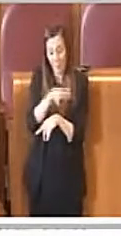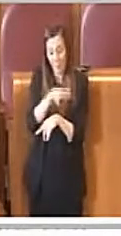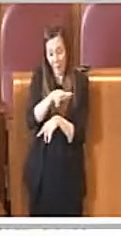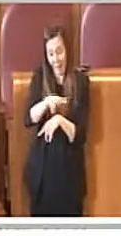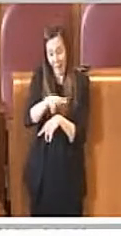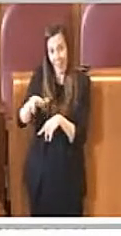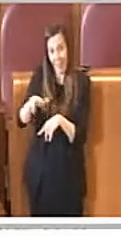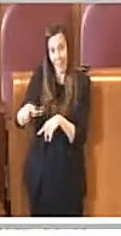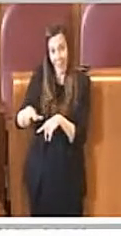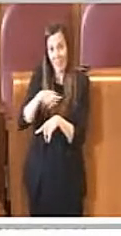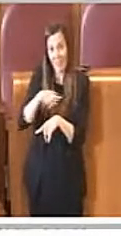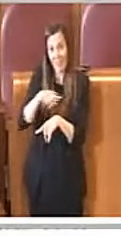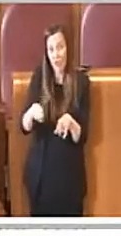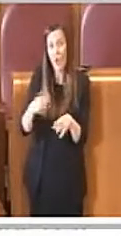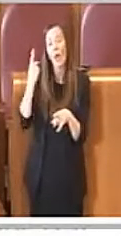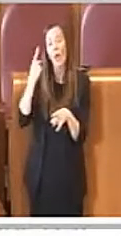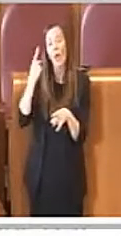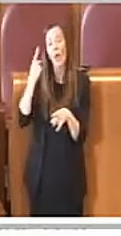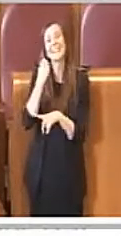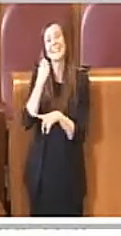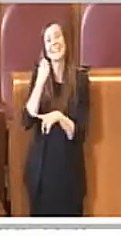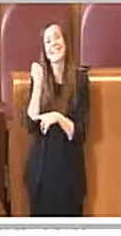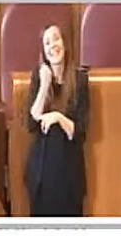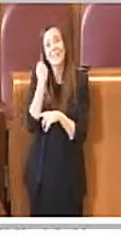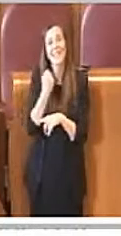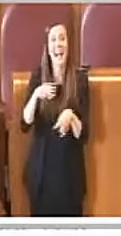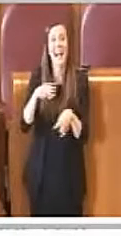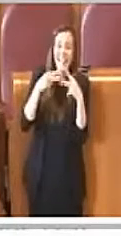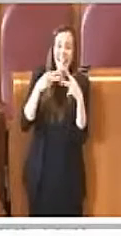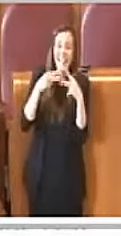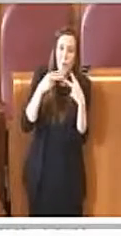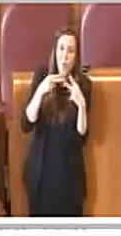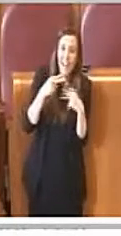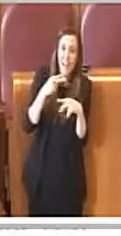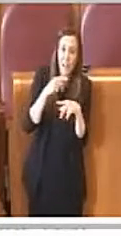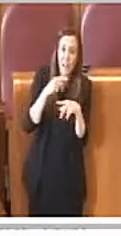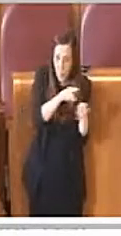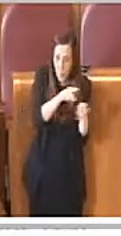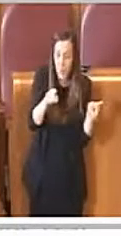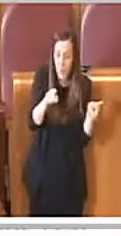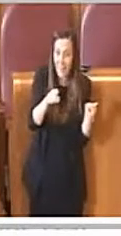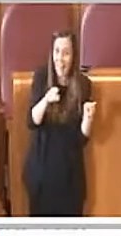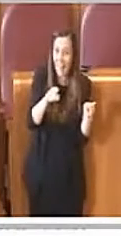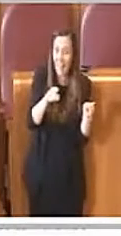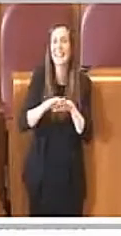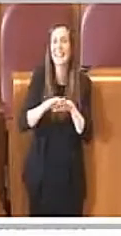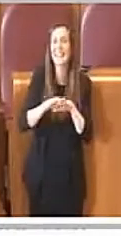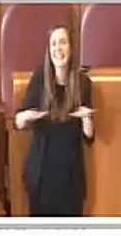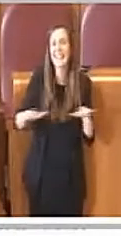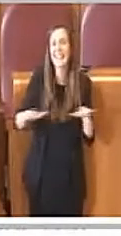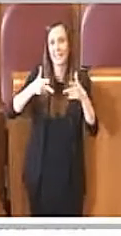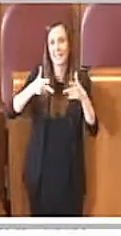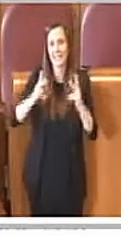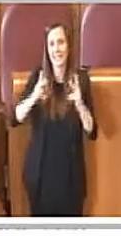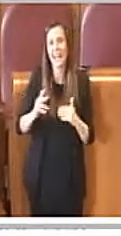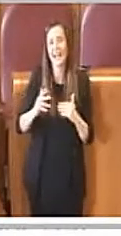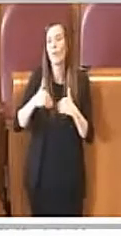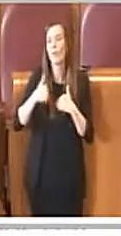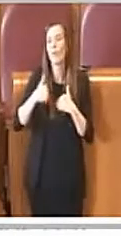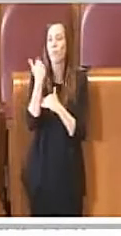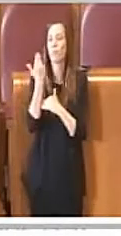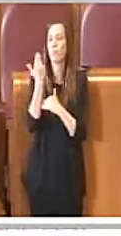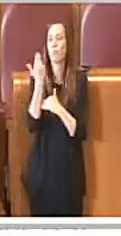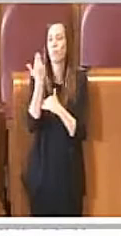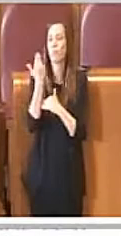servizio che viene dato appunto dai ristoratori con questi diciamo tavoli e sedi all'aperto sempre